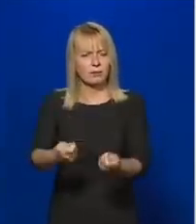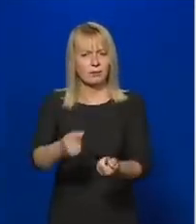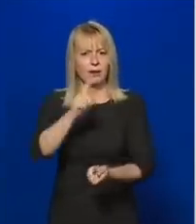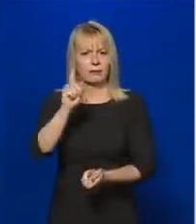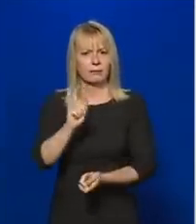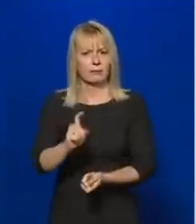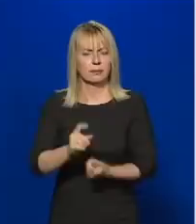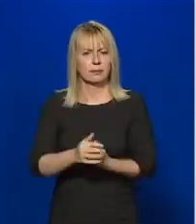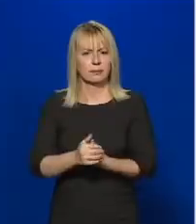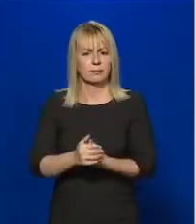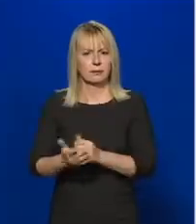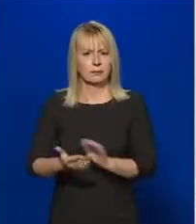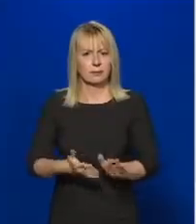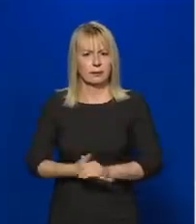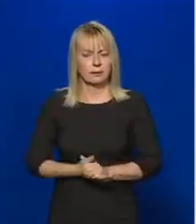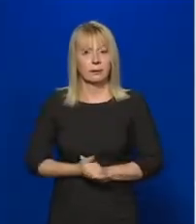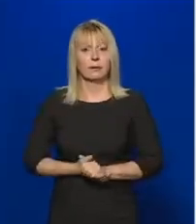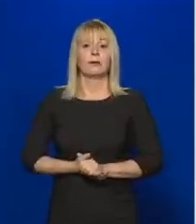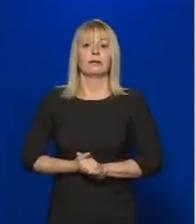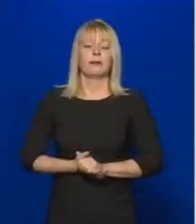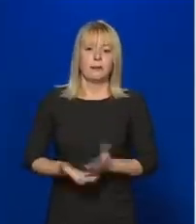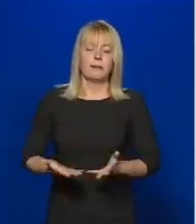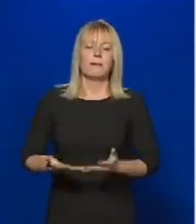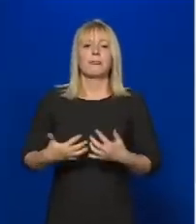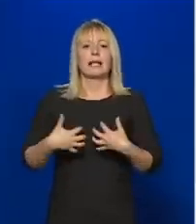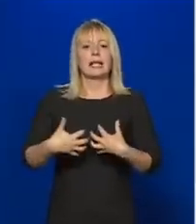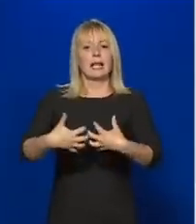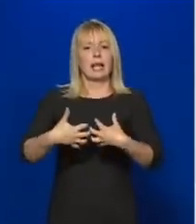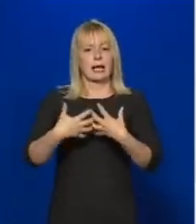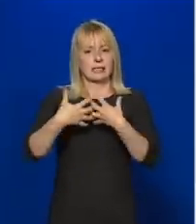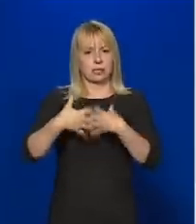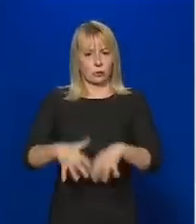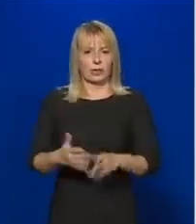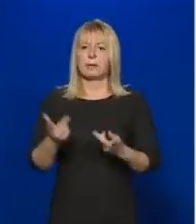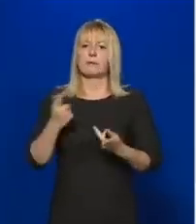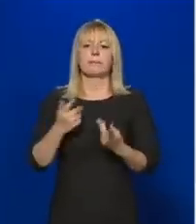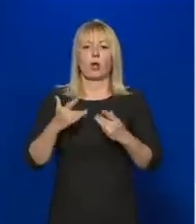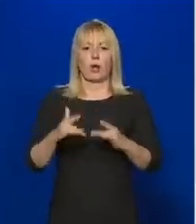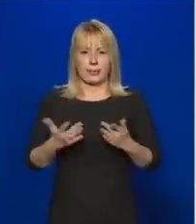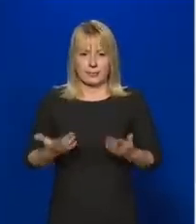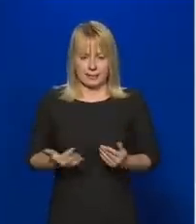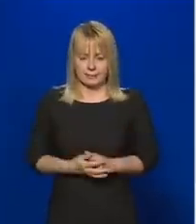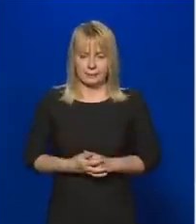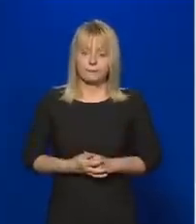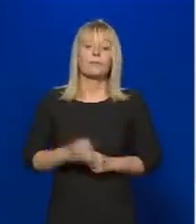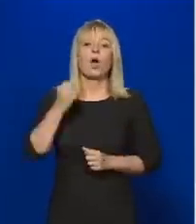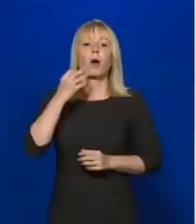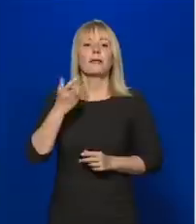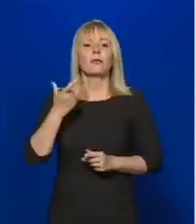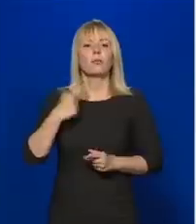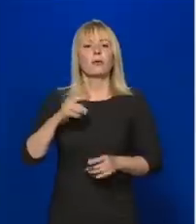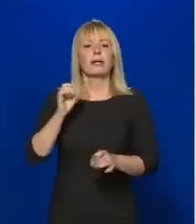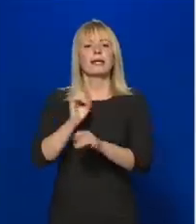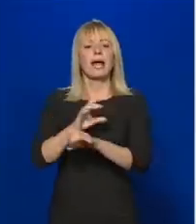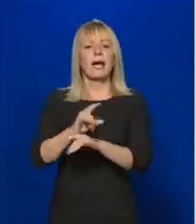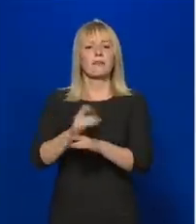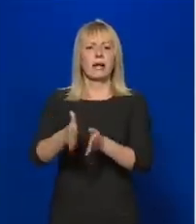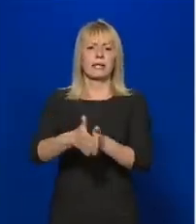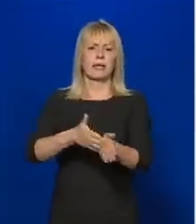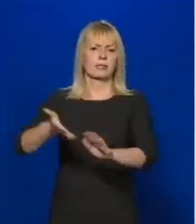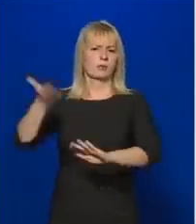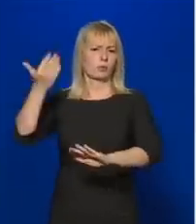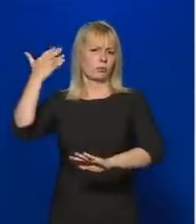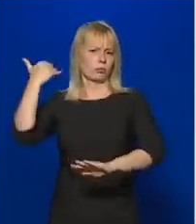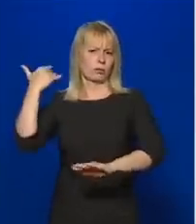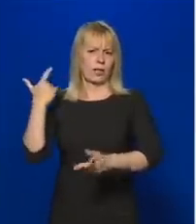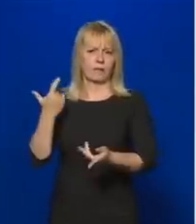Na tehát, lélegeztetőgép úgyben a helyzet a következő. Amikor a járvány elkezdődött, vagy